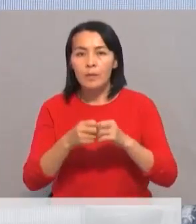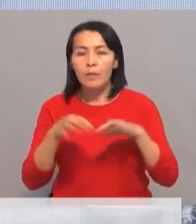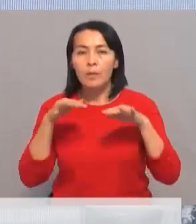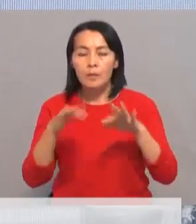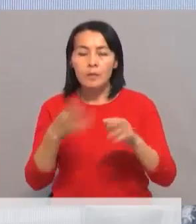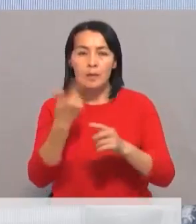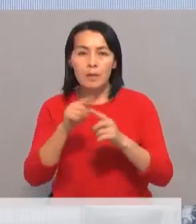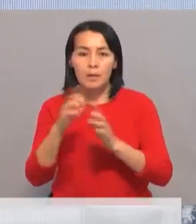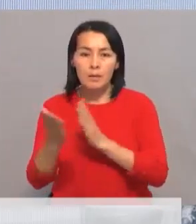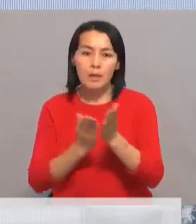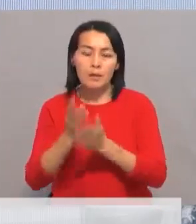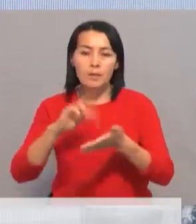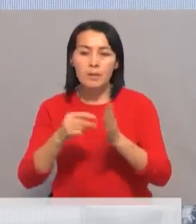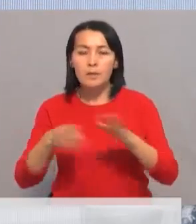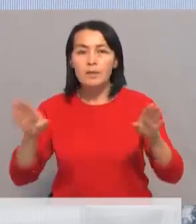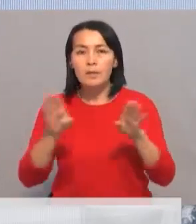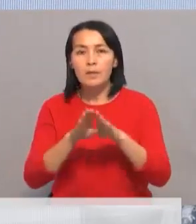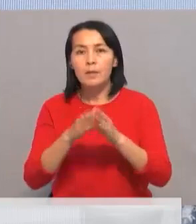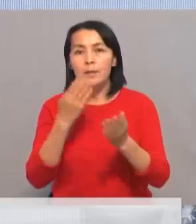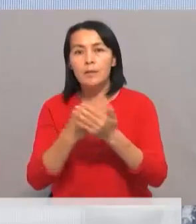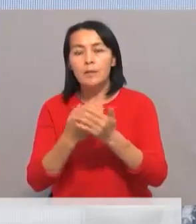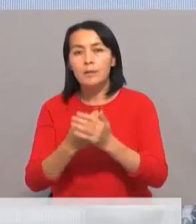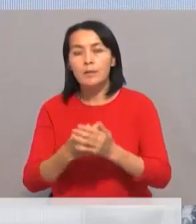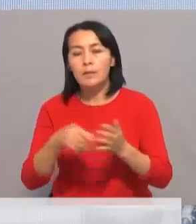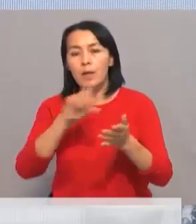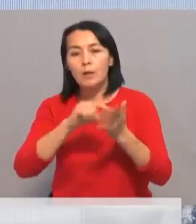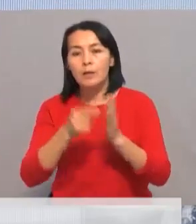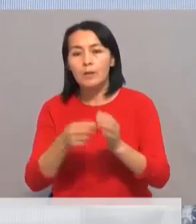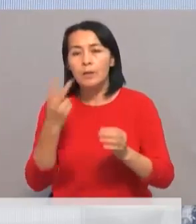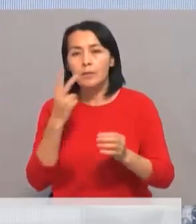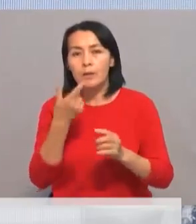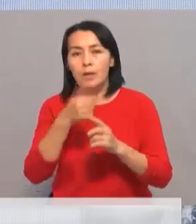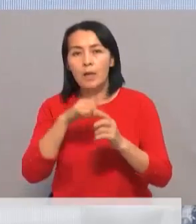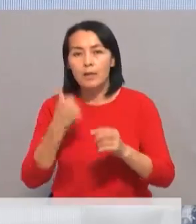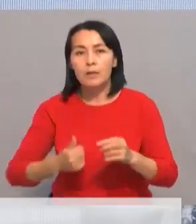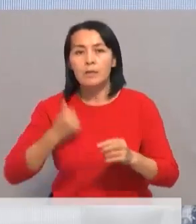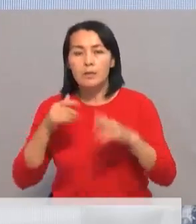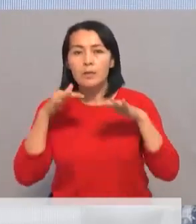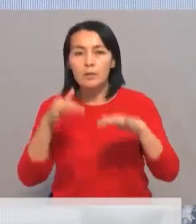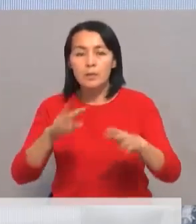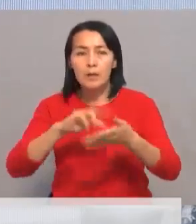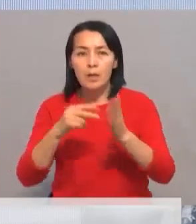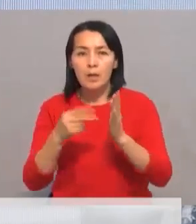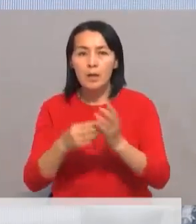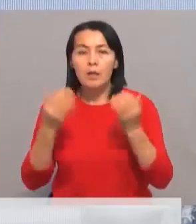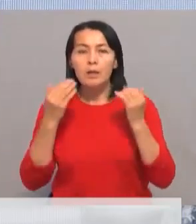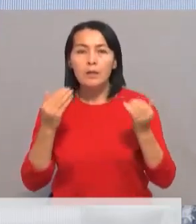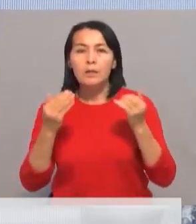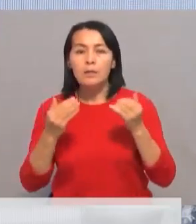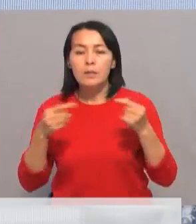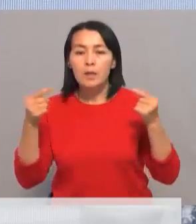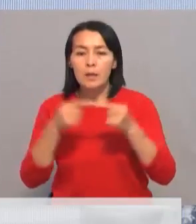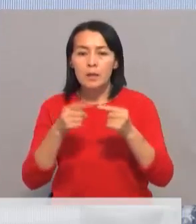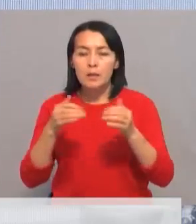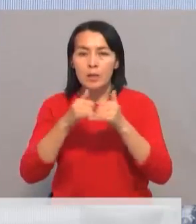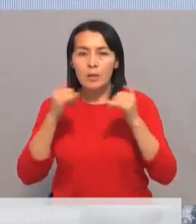которой направлен проект в соответствии с потребностями целевой аудитории. Второе – это достижение результатов проектов, наличие конкретности